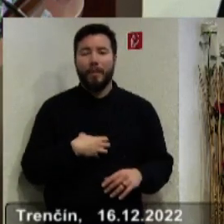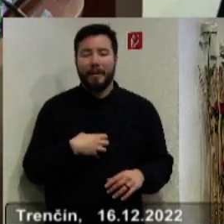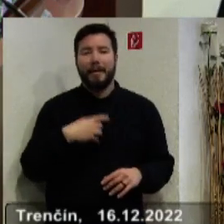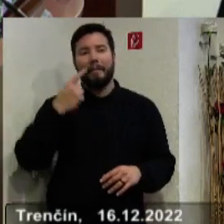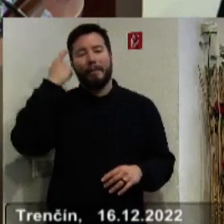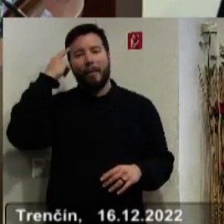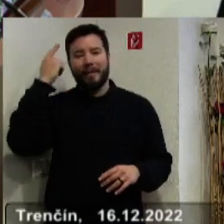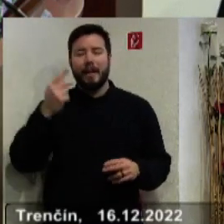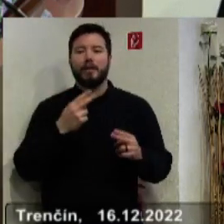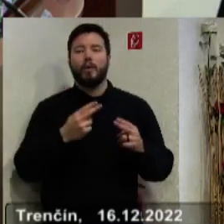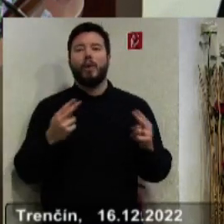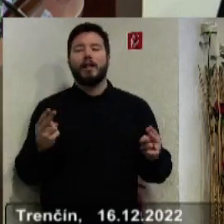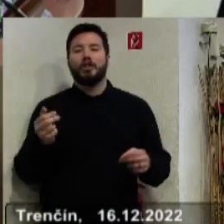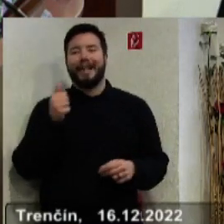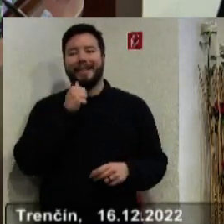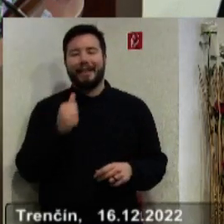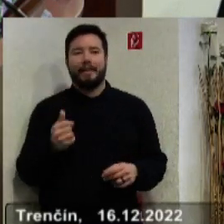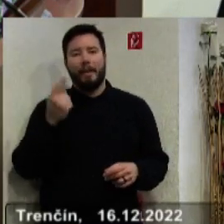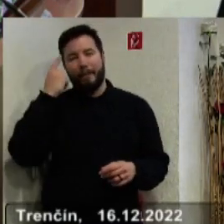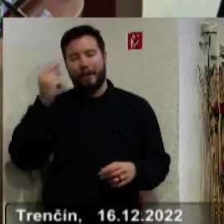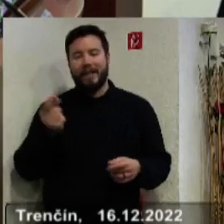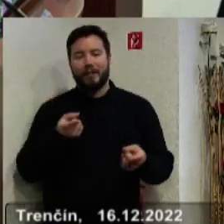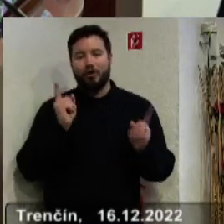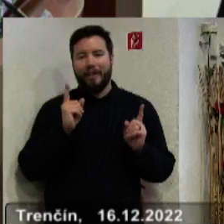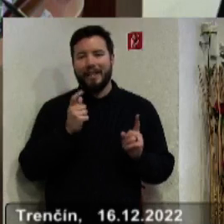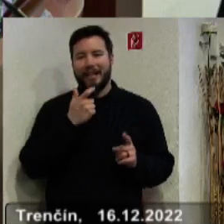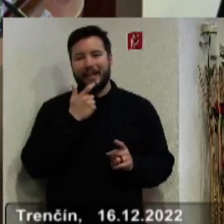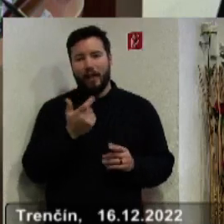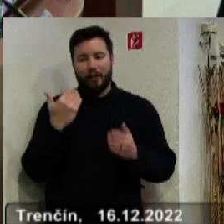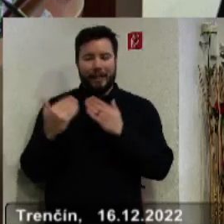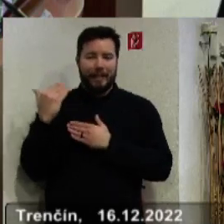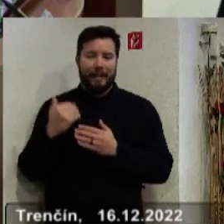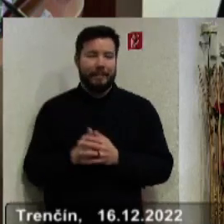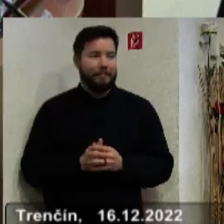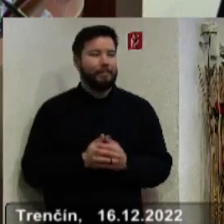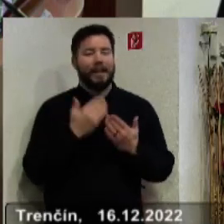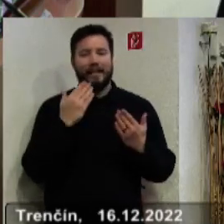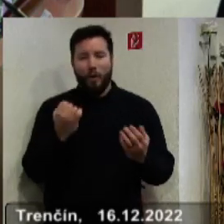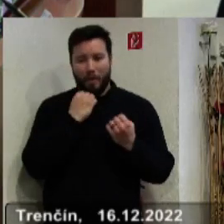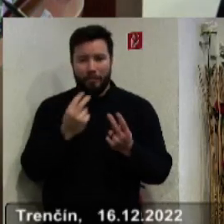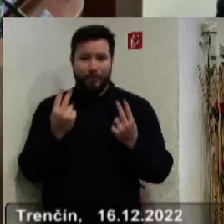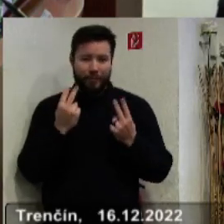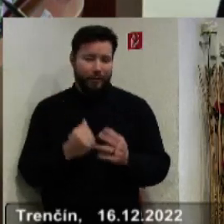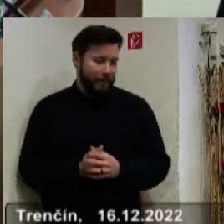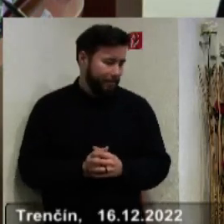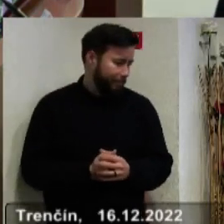pripomínať si významné dni moderných slovenských národných dejín. Ďakujem za pozornosť.